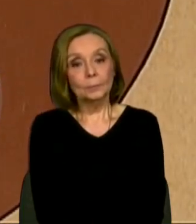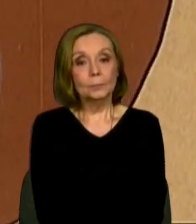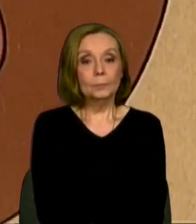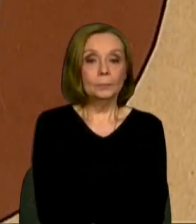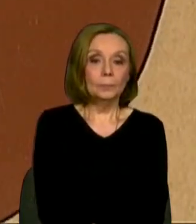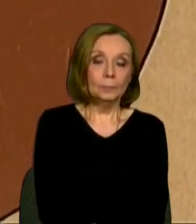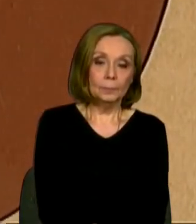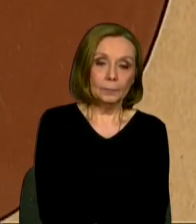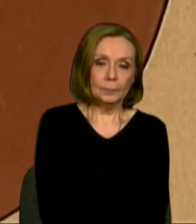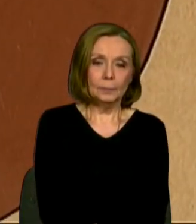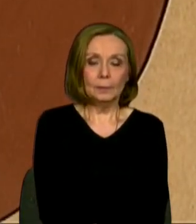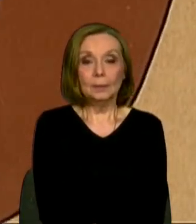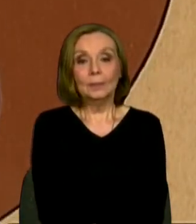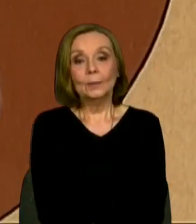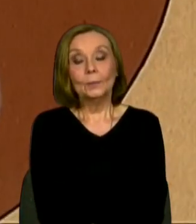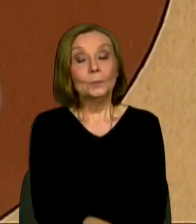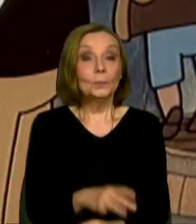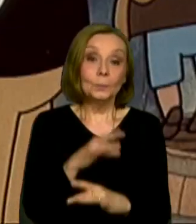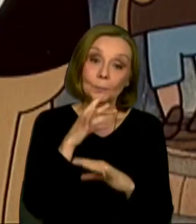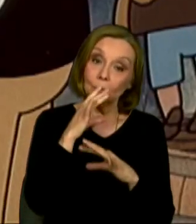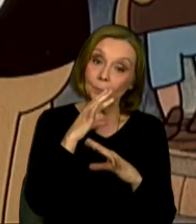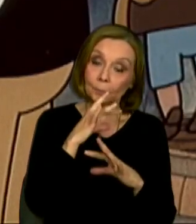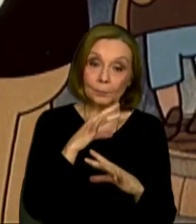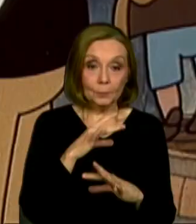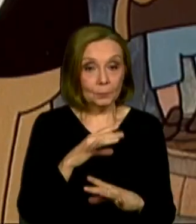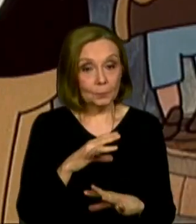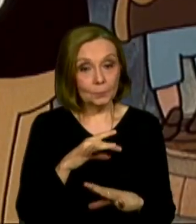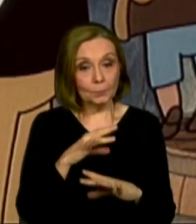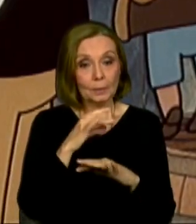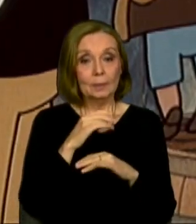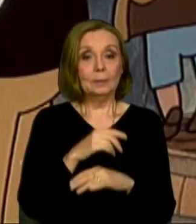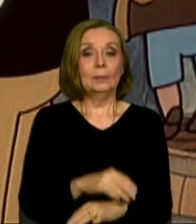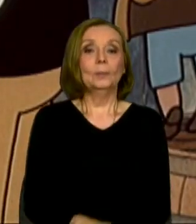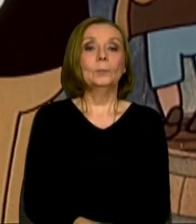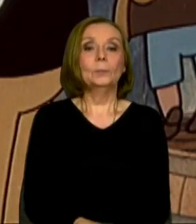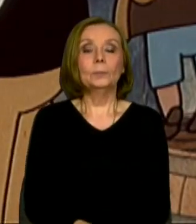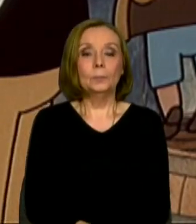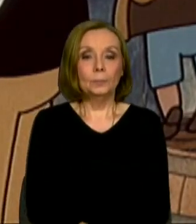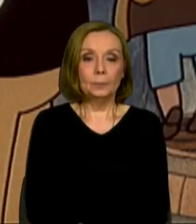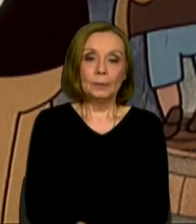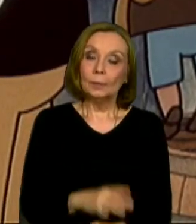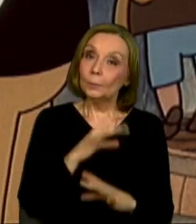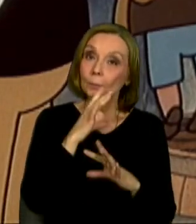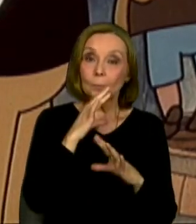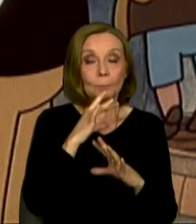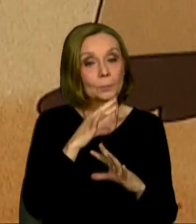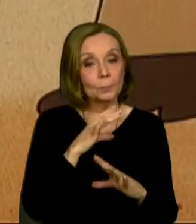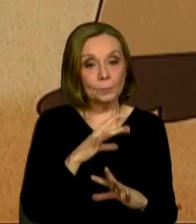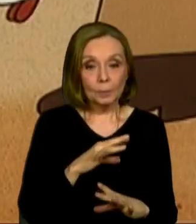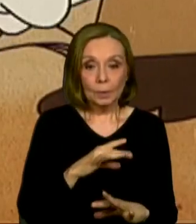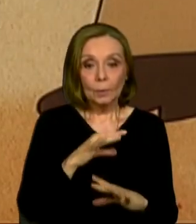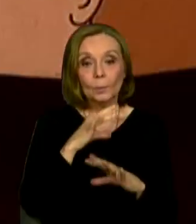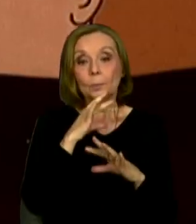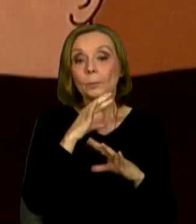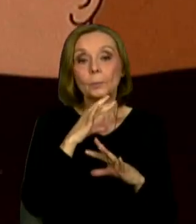È 21 mi Roberta Pl Zavrie mi Če V Zavrie mi schud Če